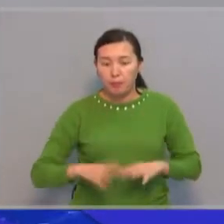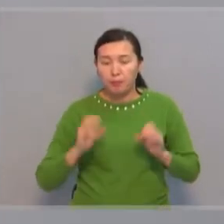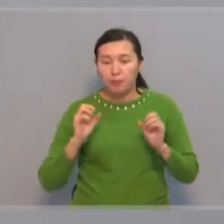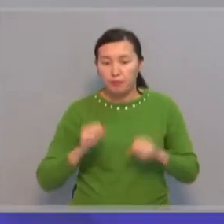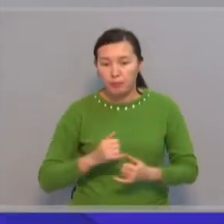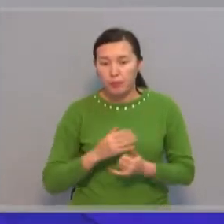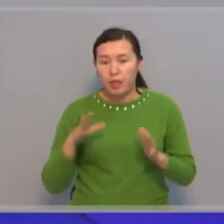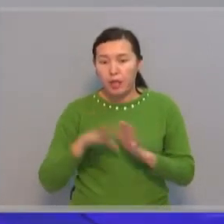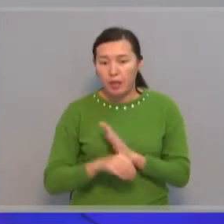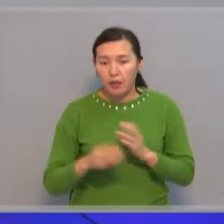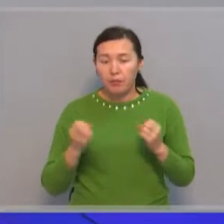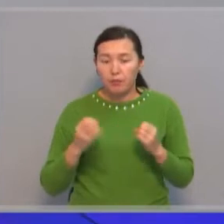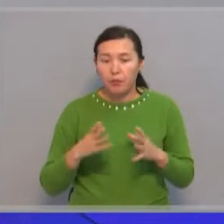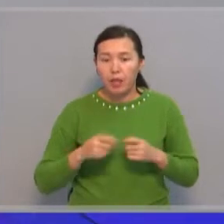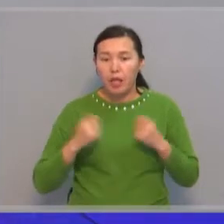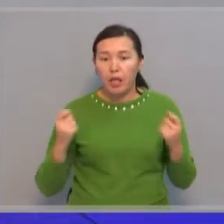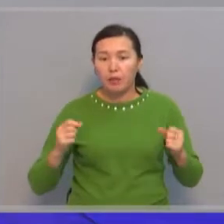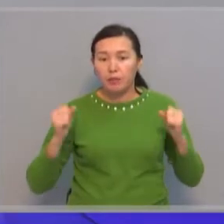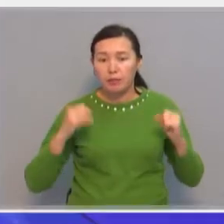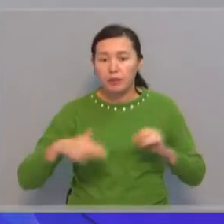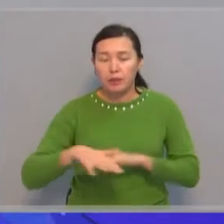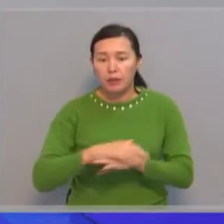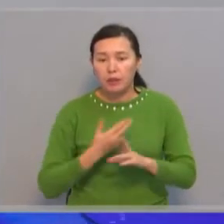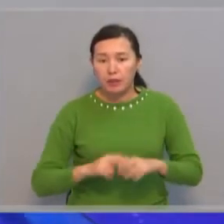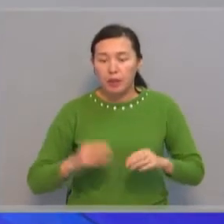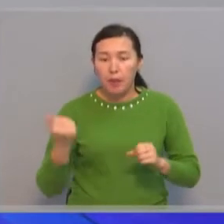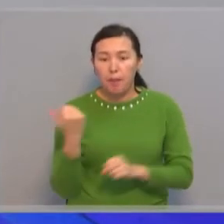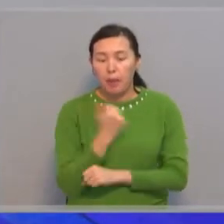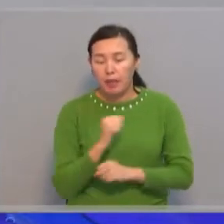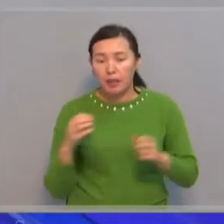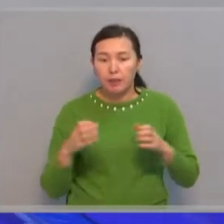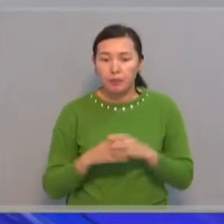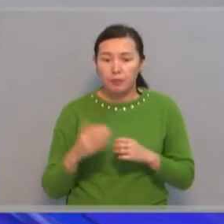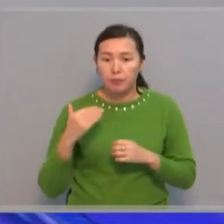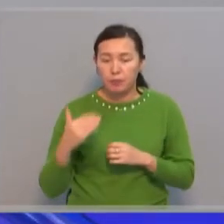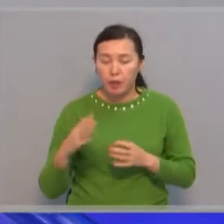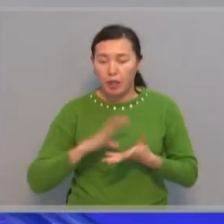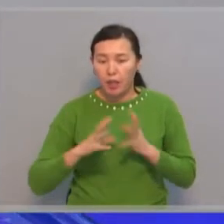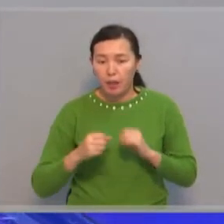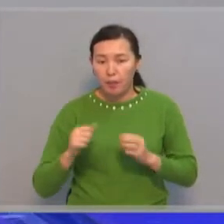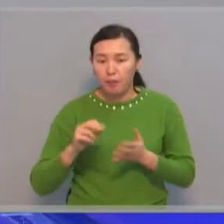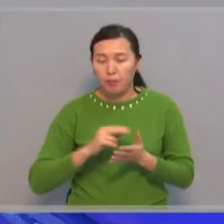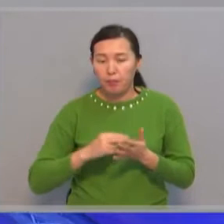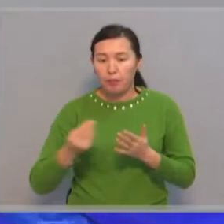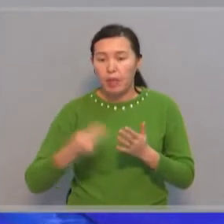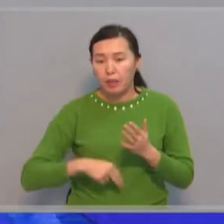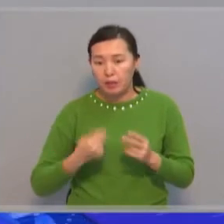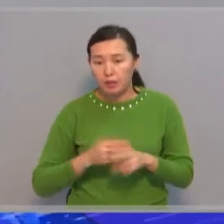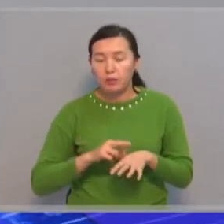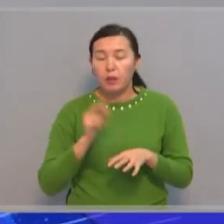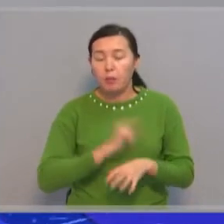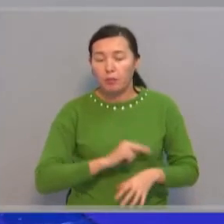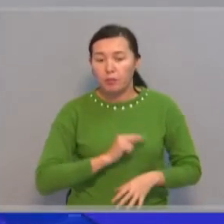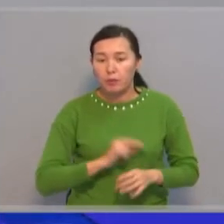возможностью размещения дополнительных открытых спортивных площадок. С победителями подрядных организаций заключены контракты. В настоящее время ведутся